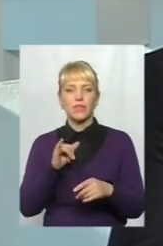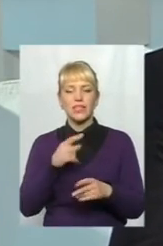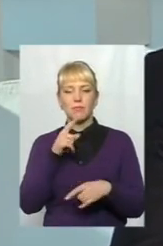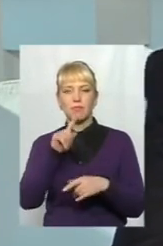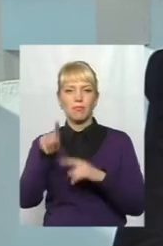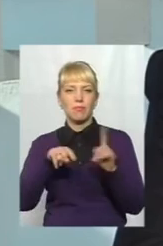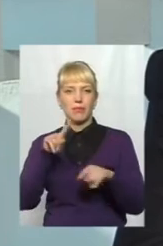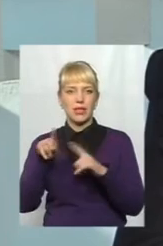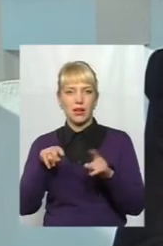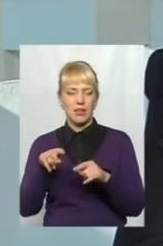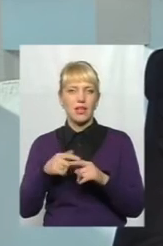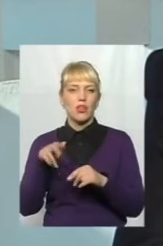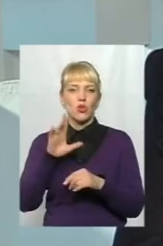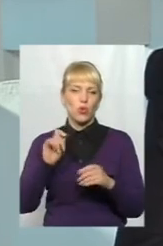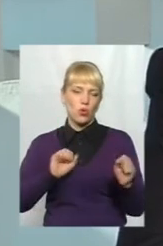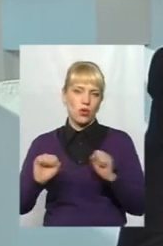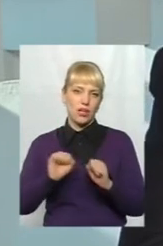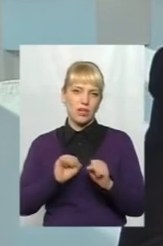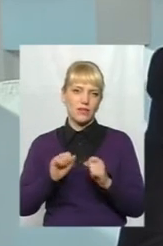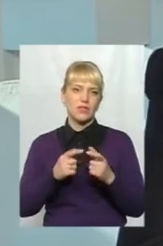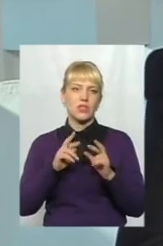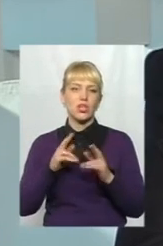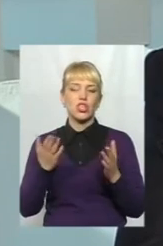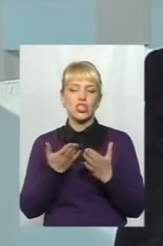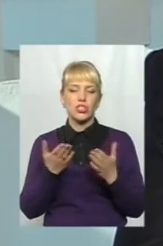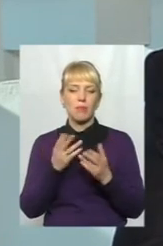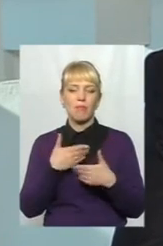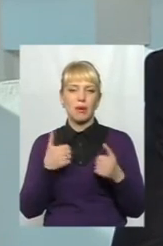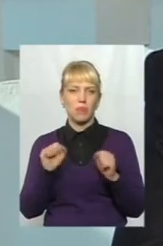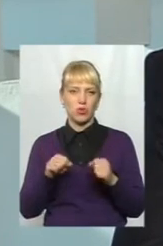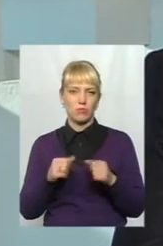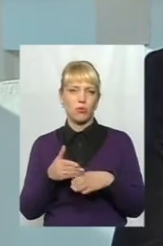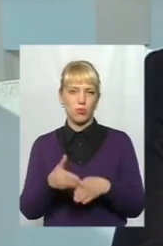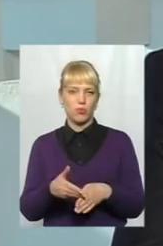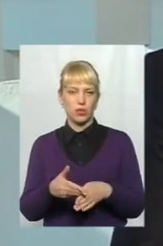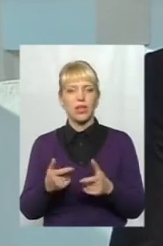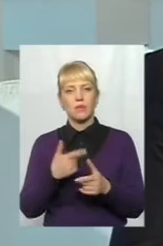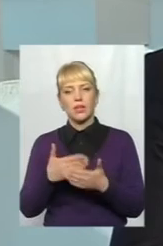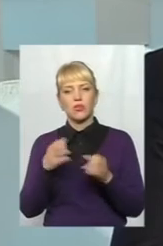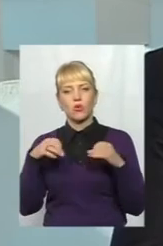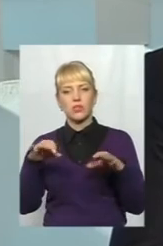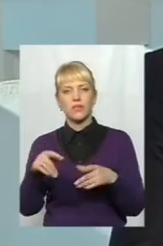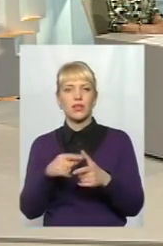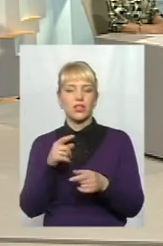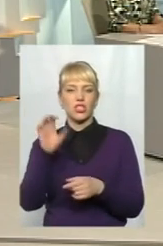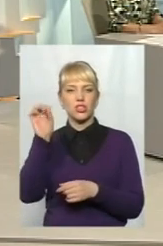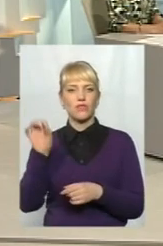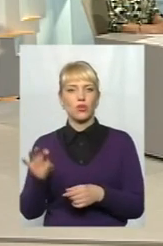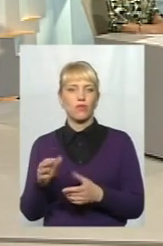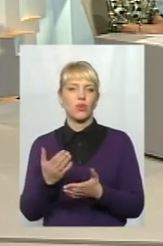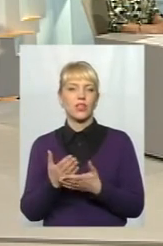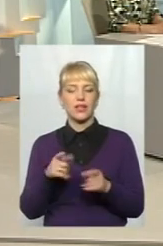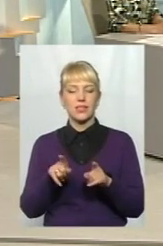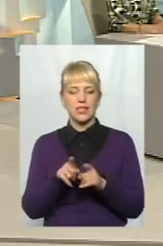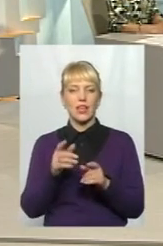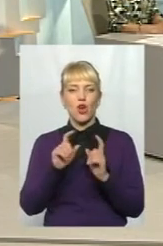питання керівництву, чи ми можемо як муніципалітет допомогти. Чи це може бути освітлення, чи це може бути світлофор. Є кілька об'єктів,